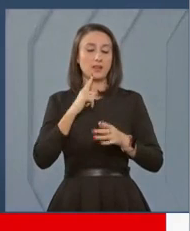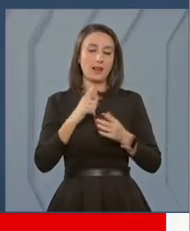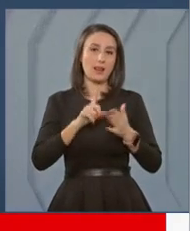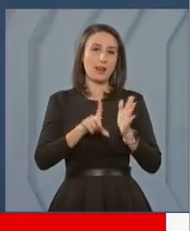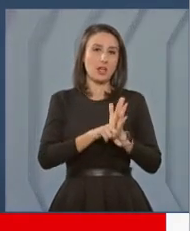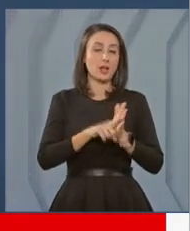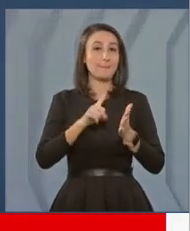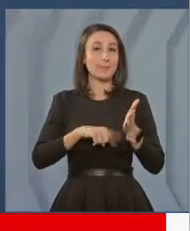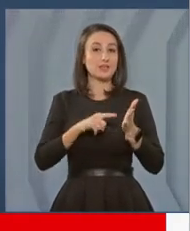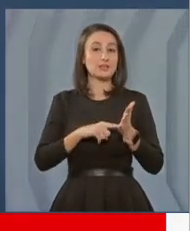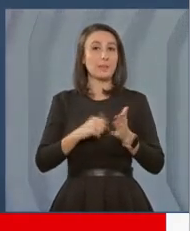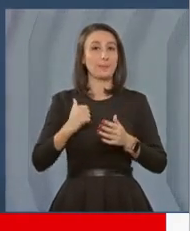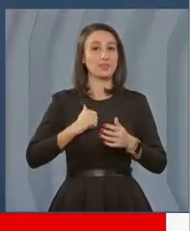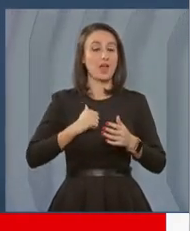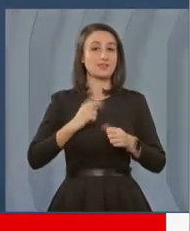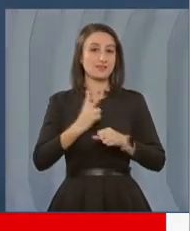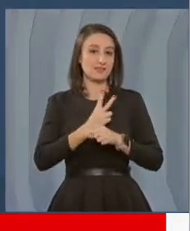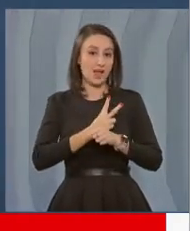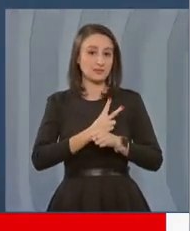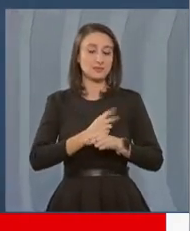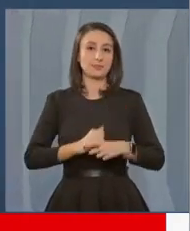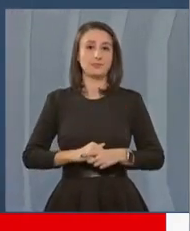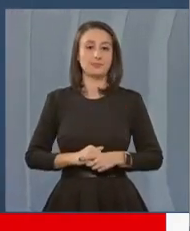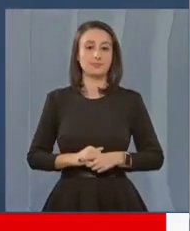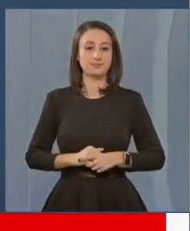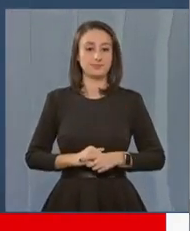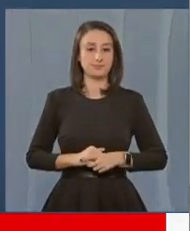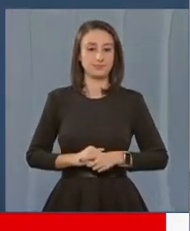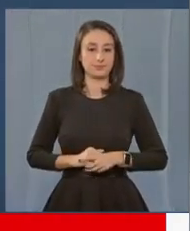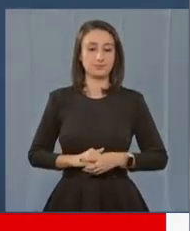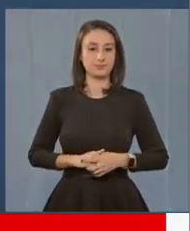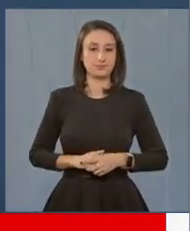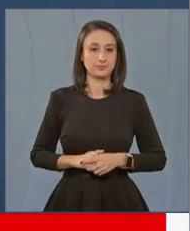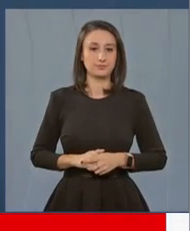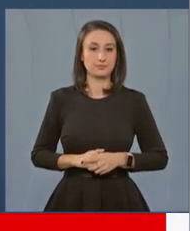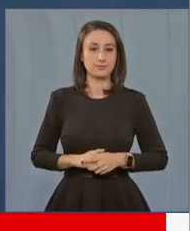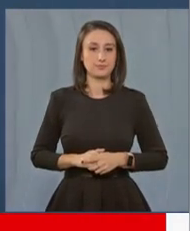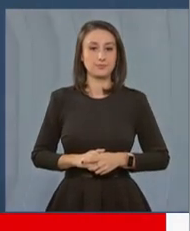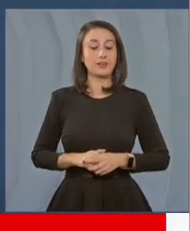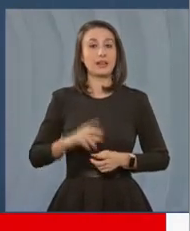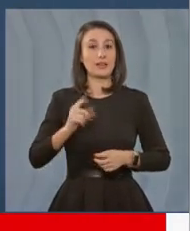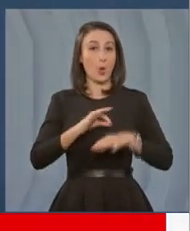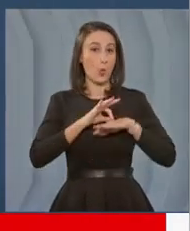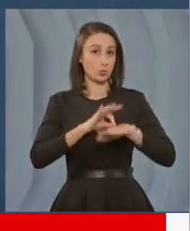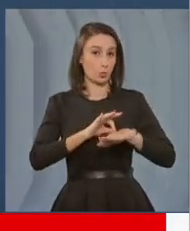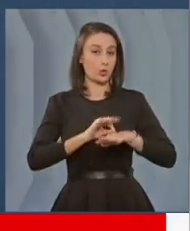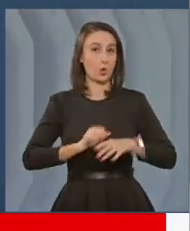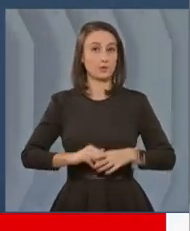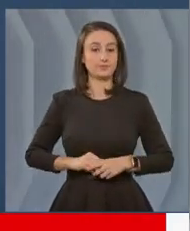pensiilor militare de stat în forma promulgată de către conducătorii sistemului de apărării ordine publică și securitate,